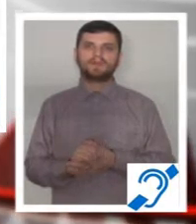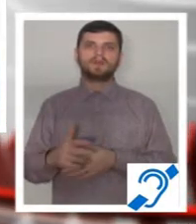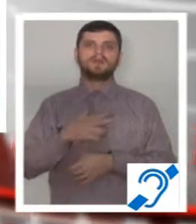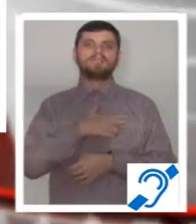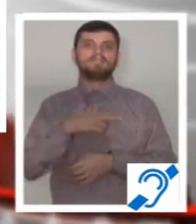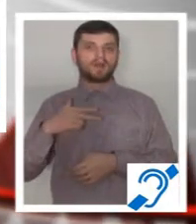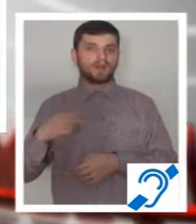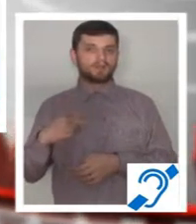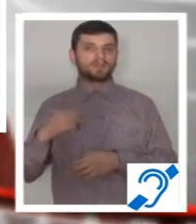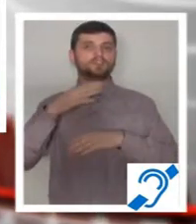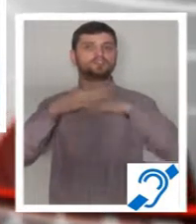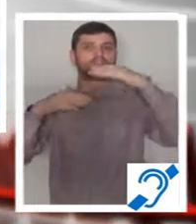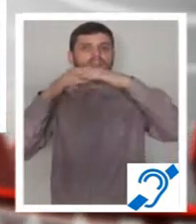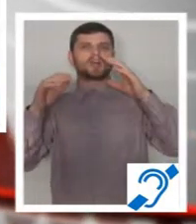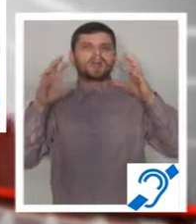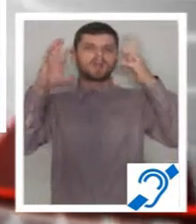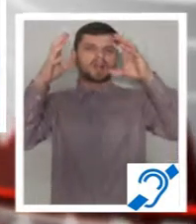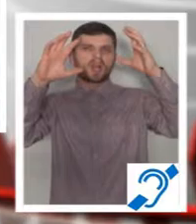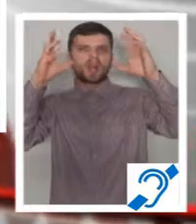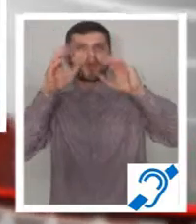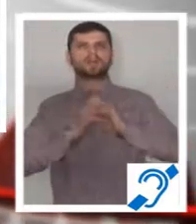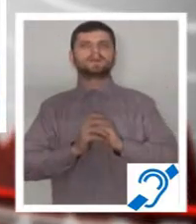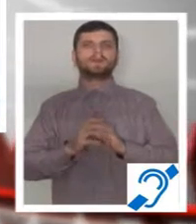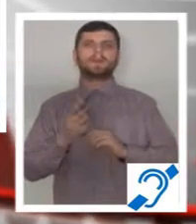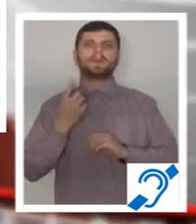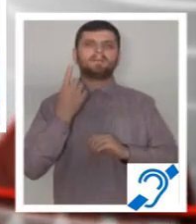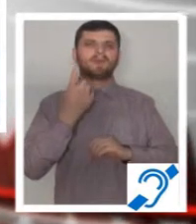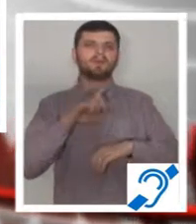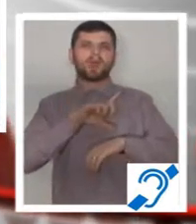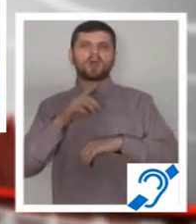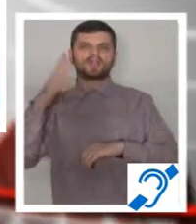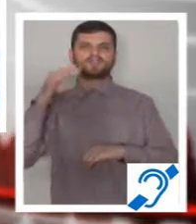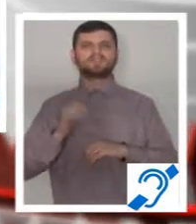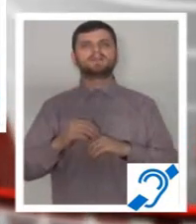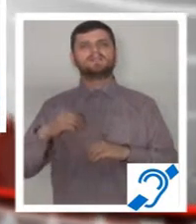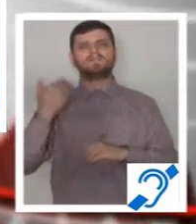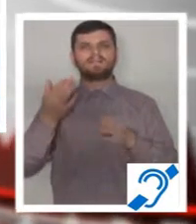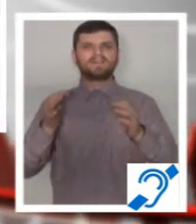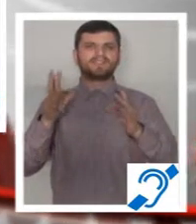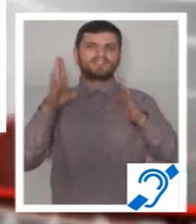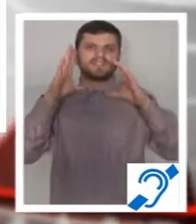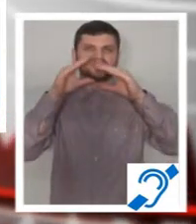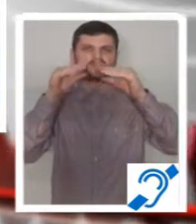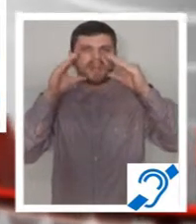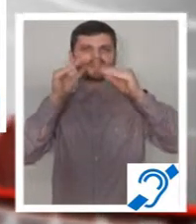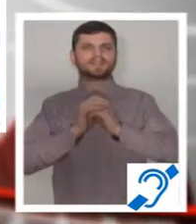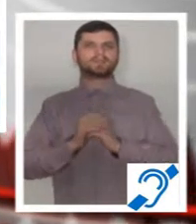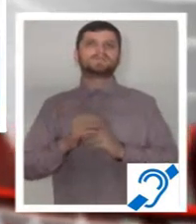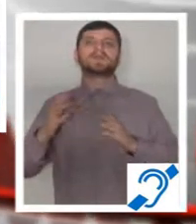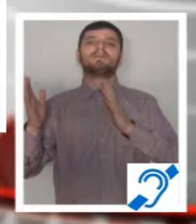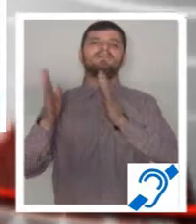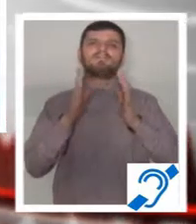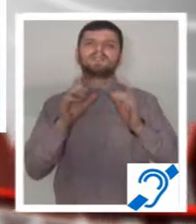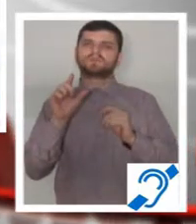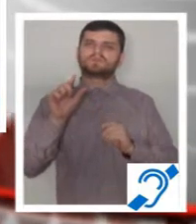Cerul va fi temporar noros și mai ales în primele ore ale zilei și noaptea izolat va fi ceață. Vântul va sufla slab până la